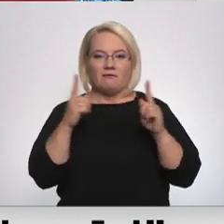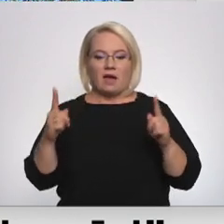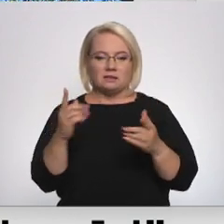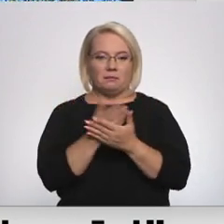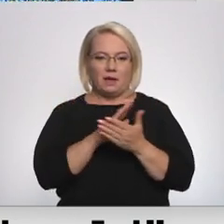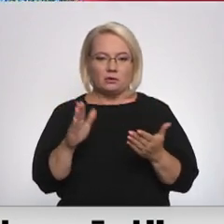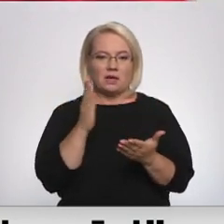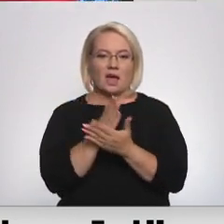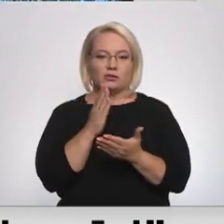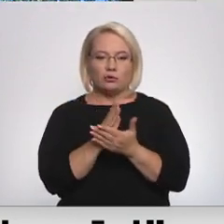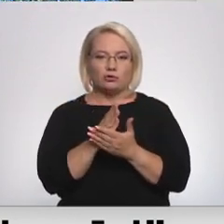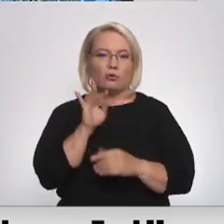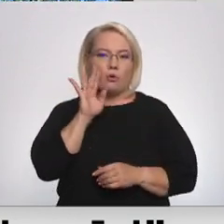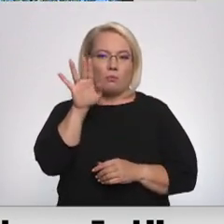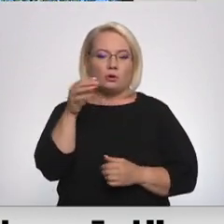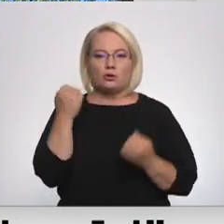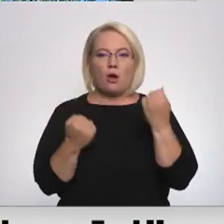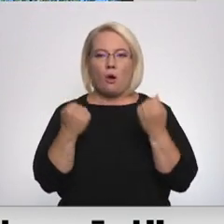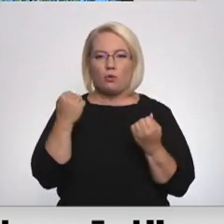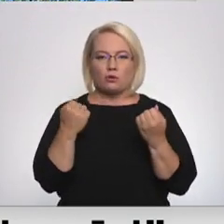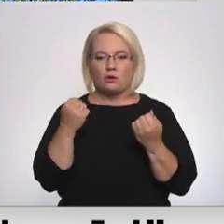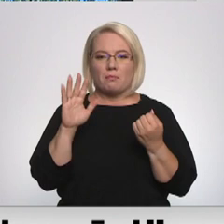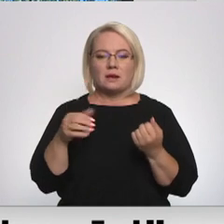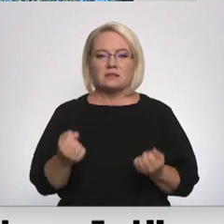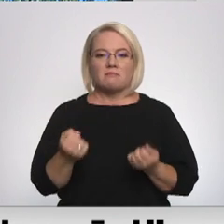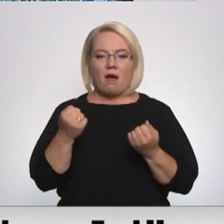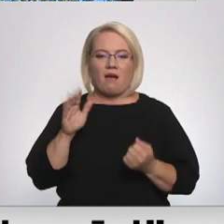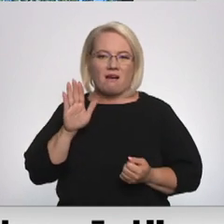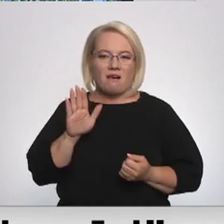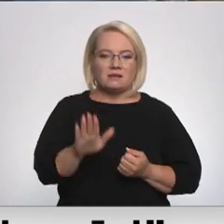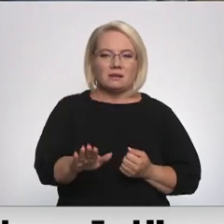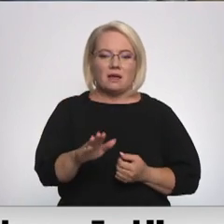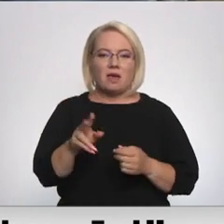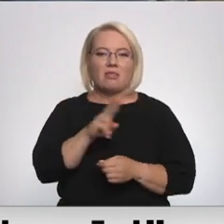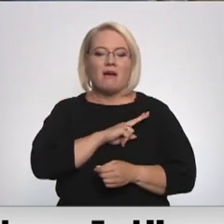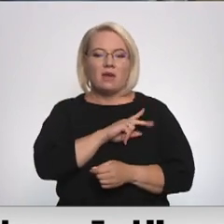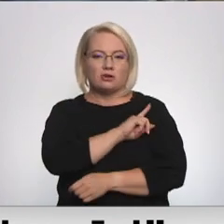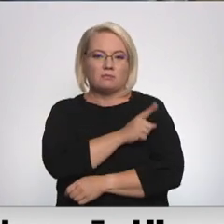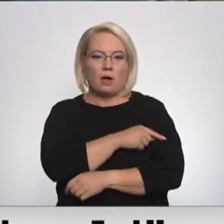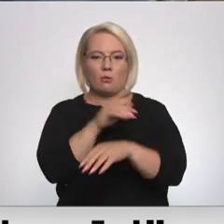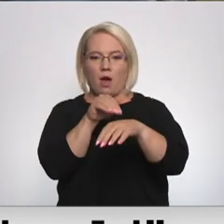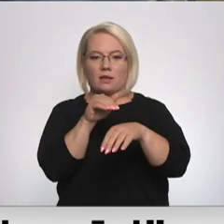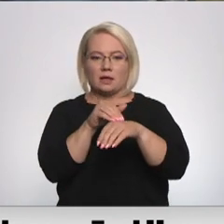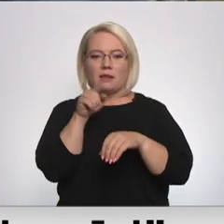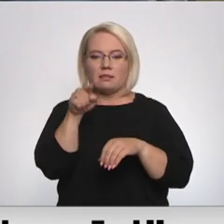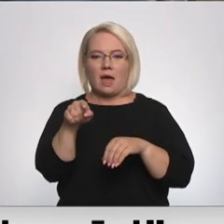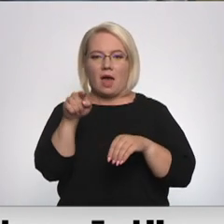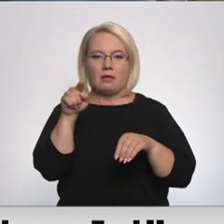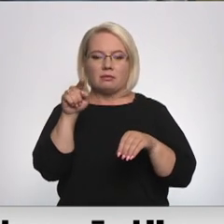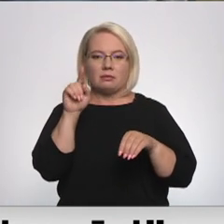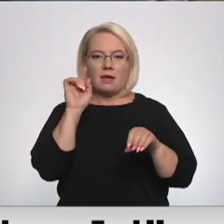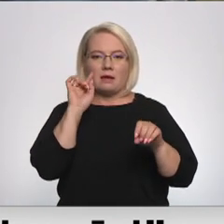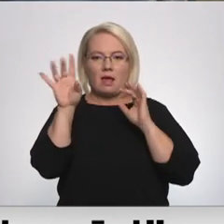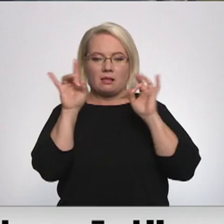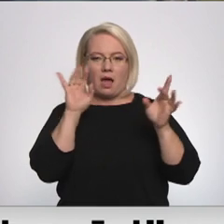esošajiem un topošajiem autovadītājiem par smagās kājas navējošo spēku turpmāk atgādinās lūk šāda instalācija